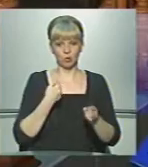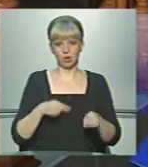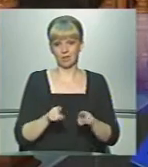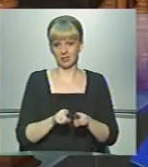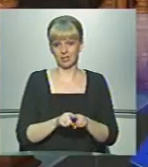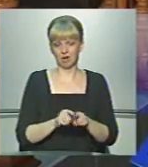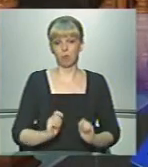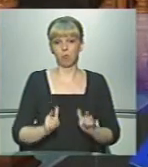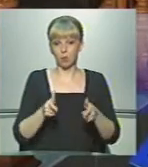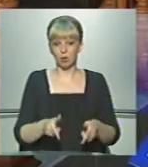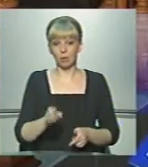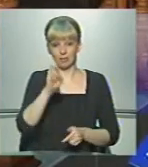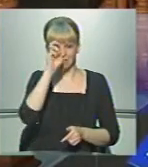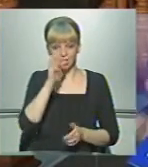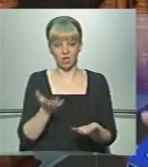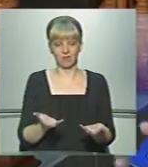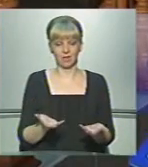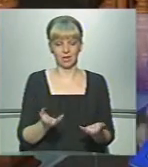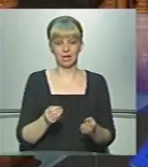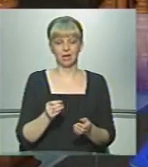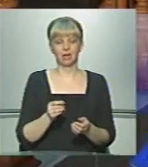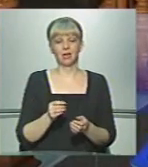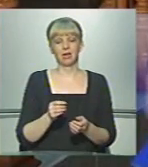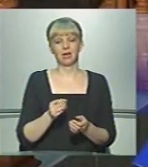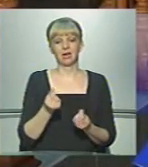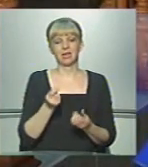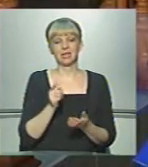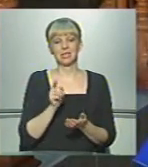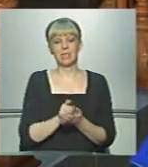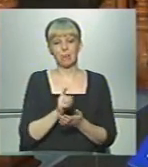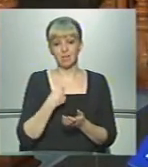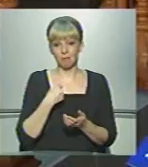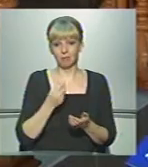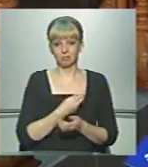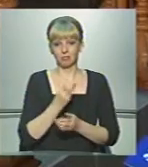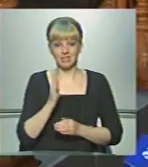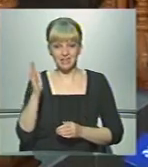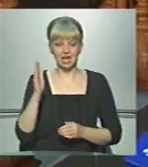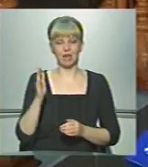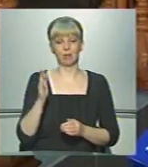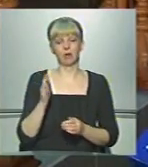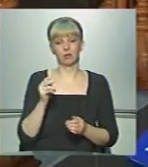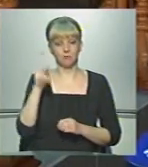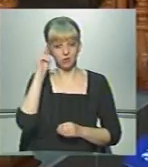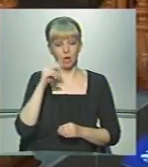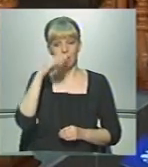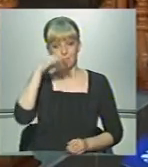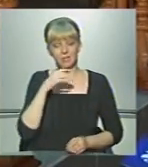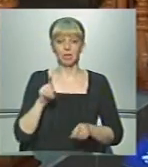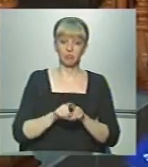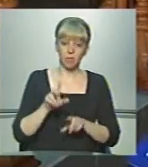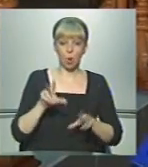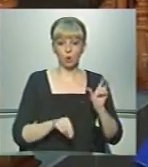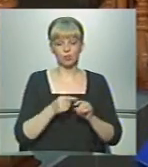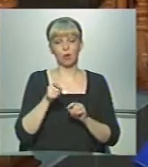-таки поступала на державний, і стипендія була для мене стимулом, щоб вчитися і тянути ту стипендію. І батьки розраховували також,